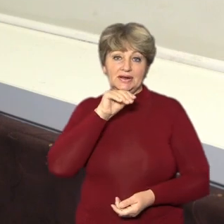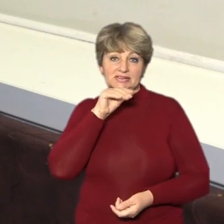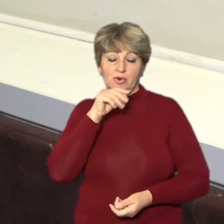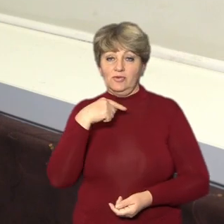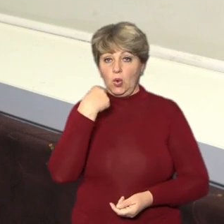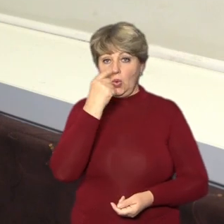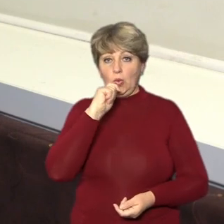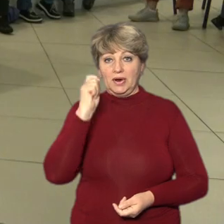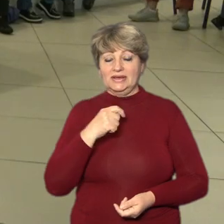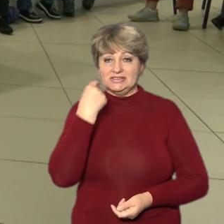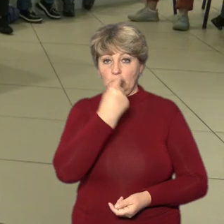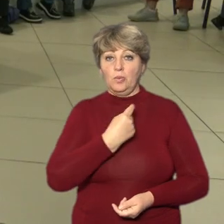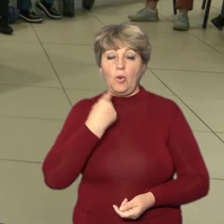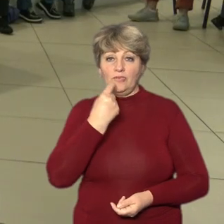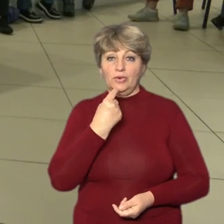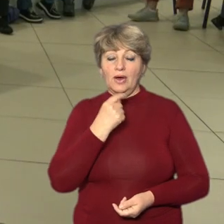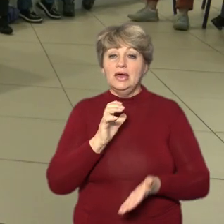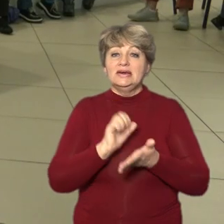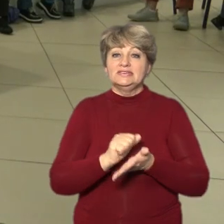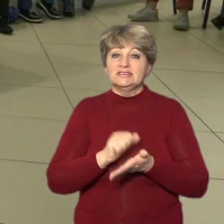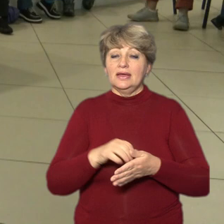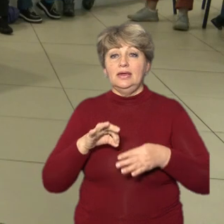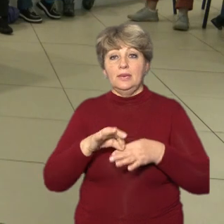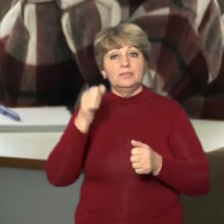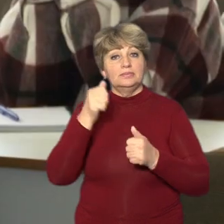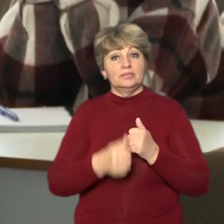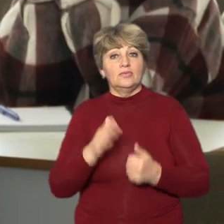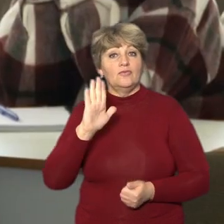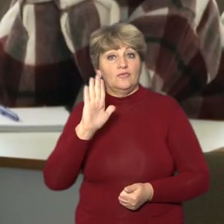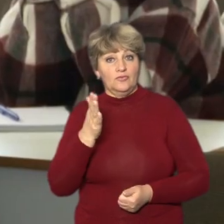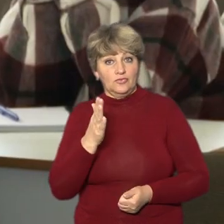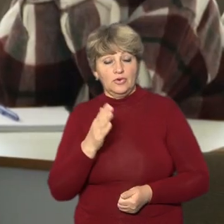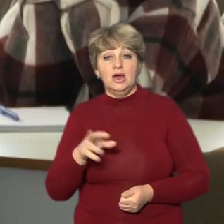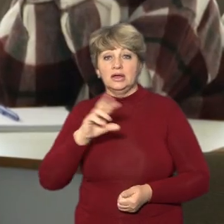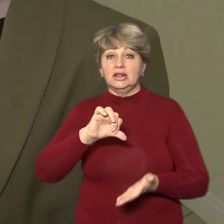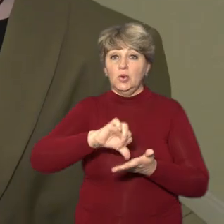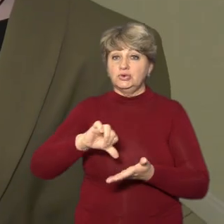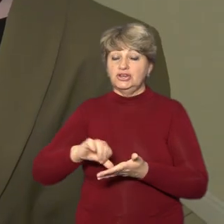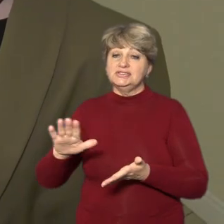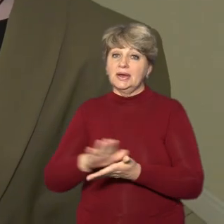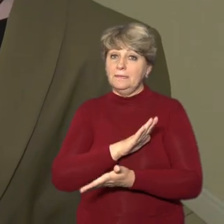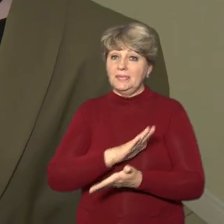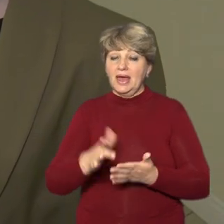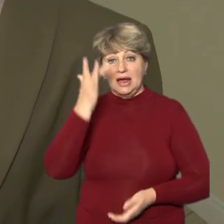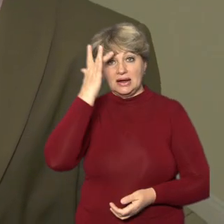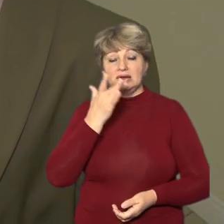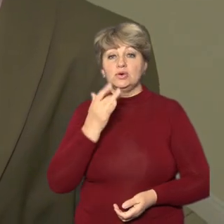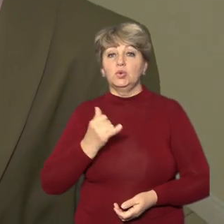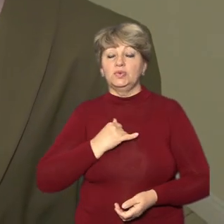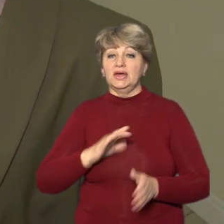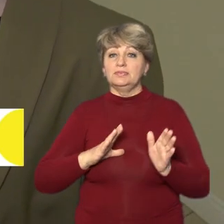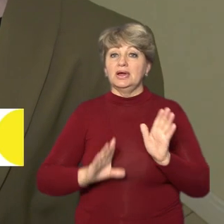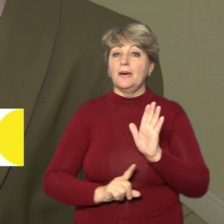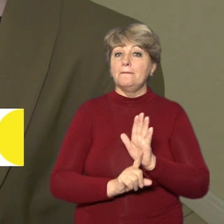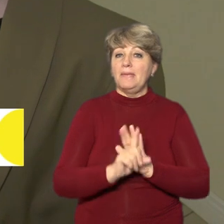українською мовою. Заняття відбуватимуться щовівторка. Для учасників вони безкоштовні. Влітку у нас стартував перший